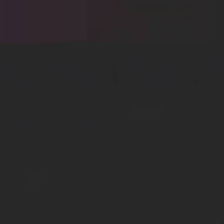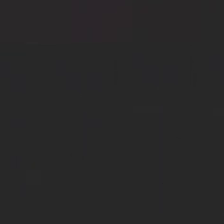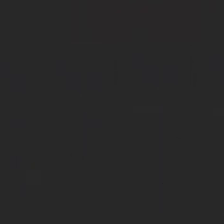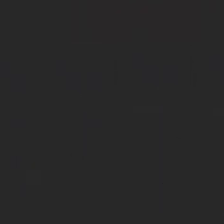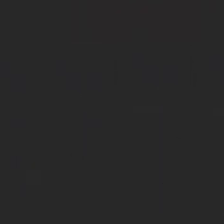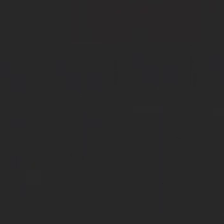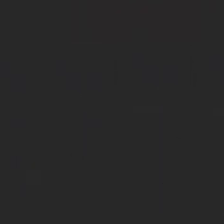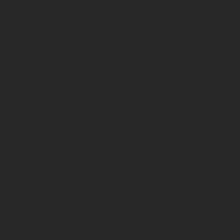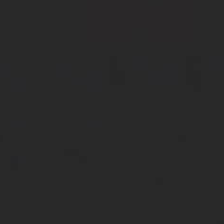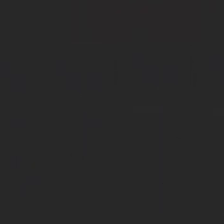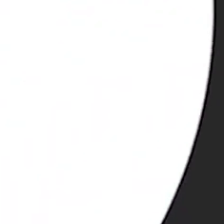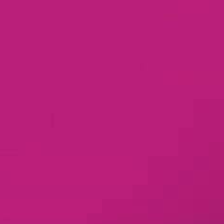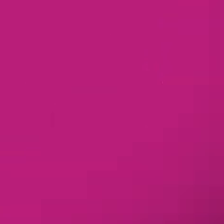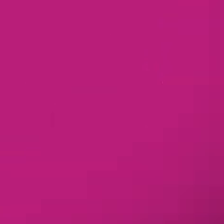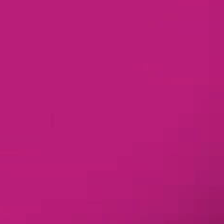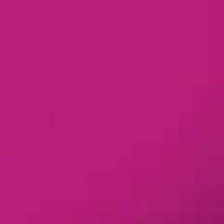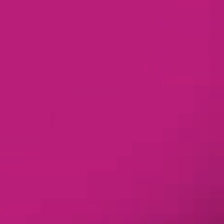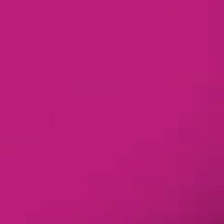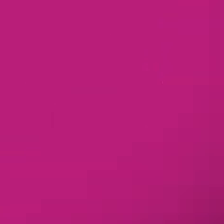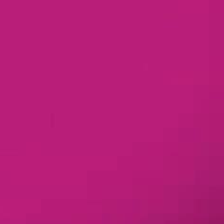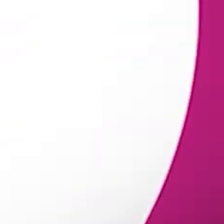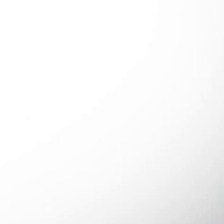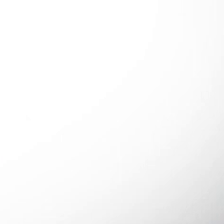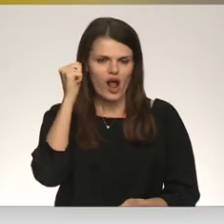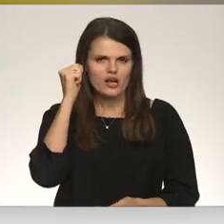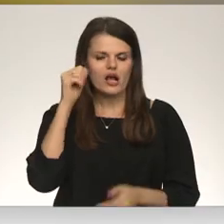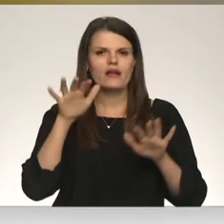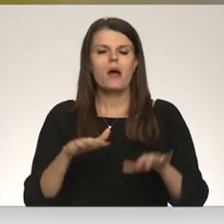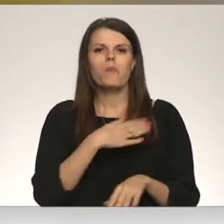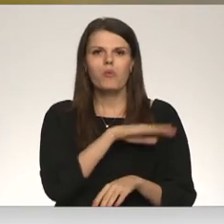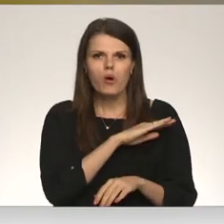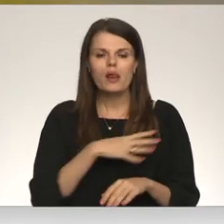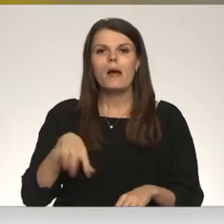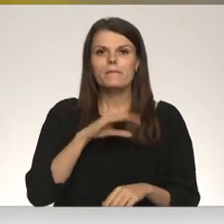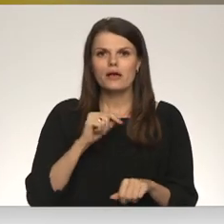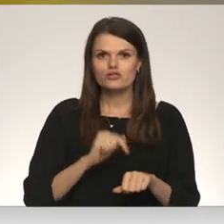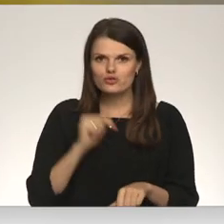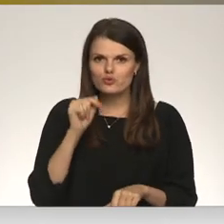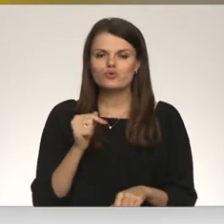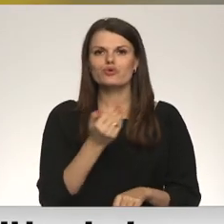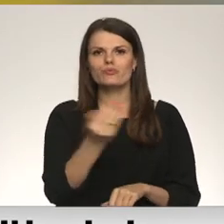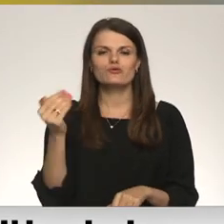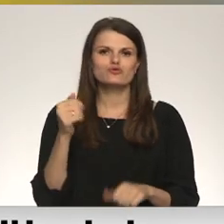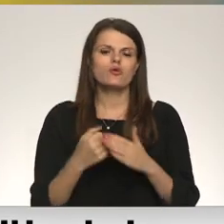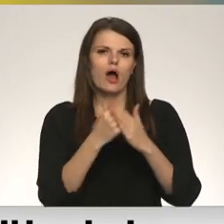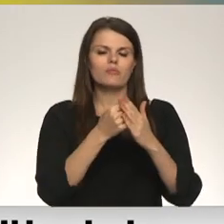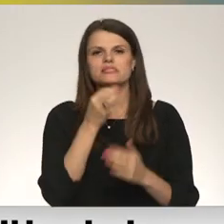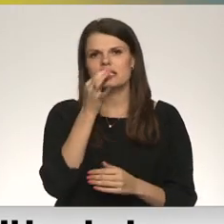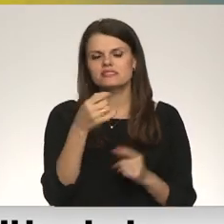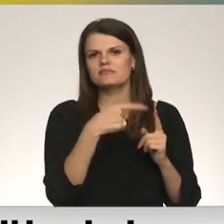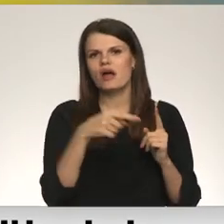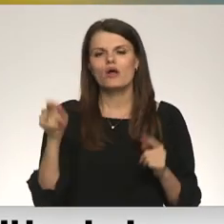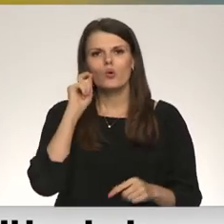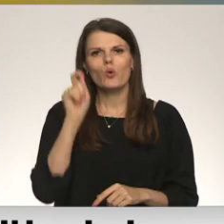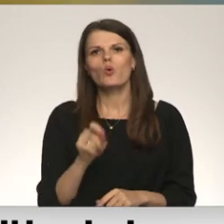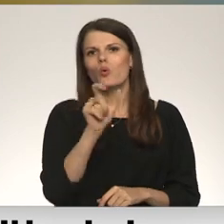Re! Viss ēters ir te! Mēs jūtam jūsu atbalstu. Tā ir izteikušies vairāk